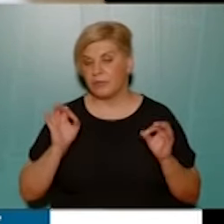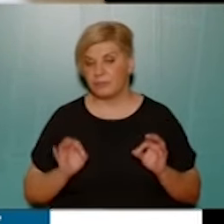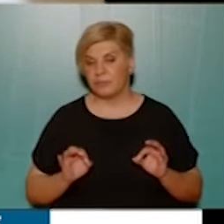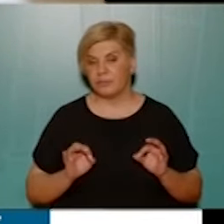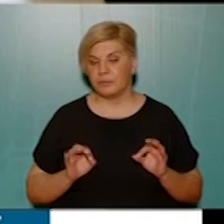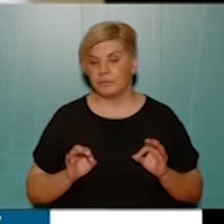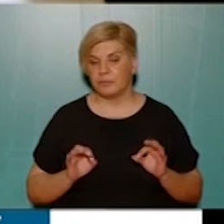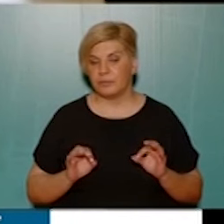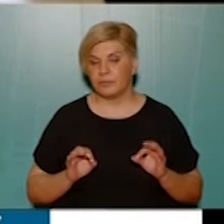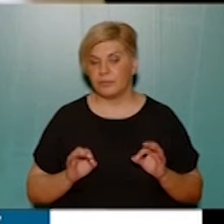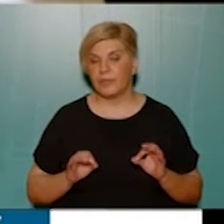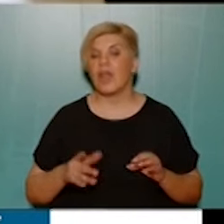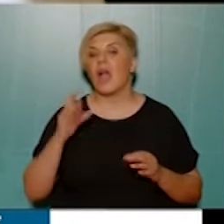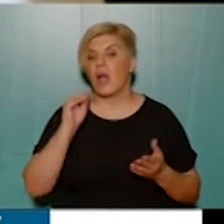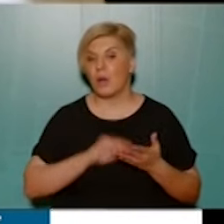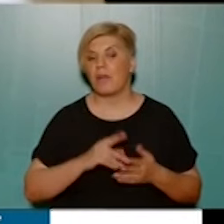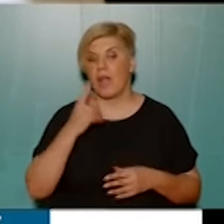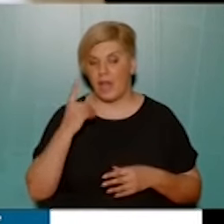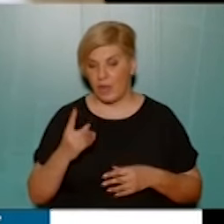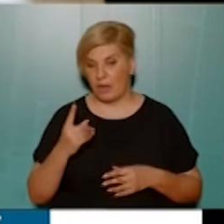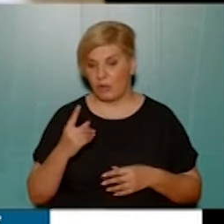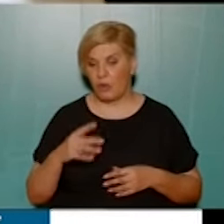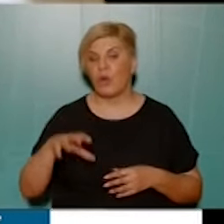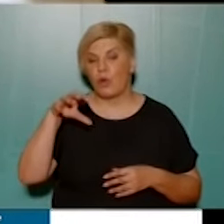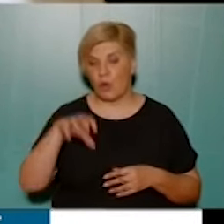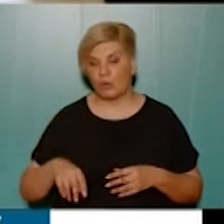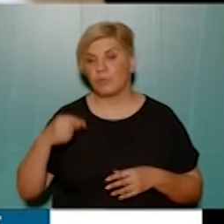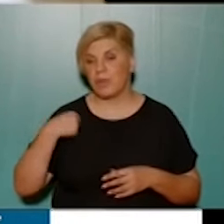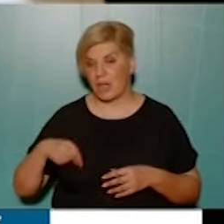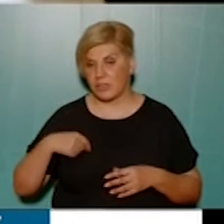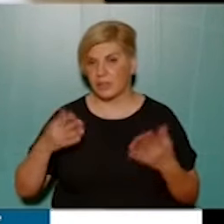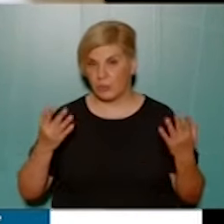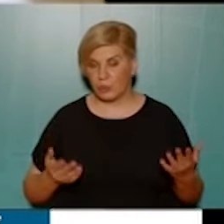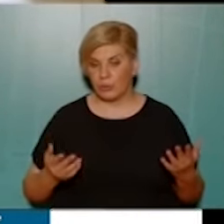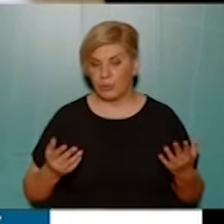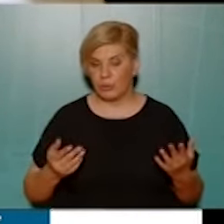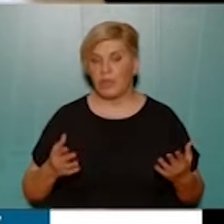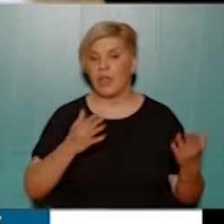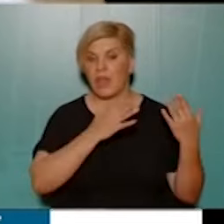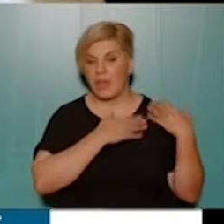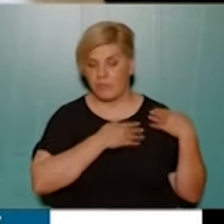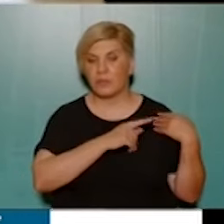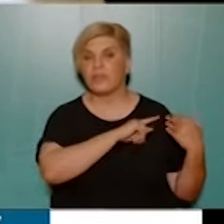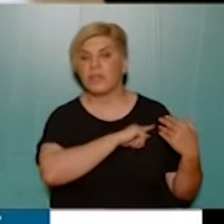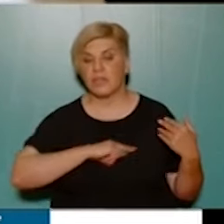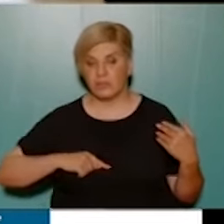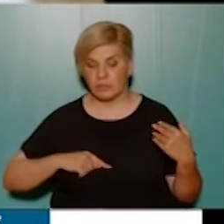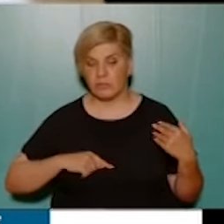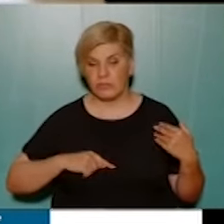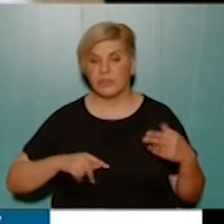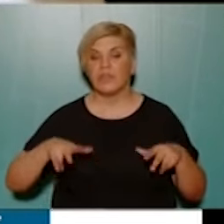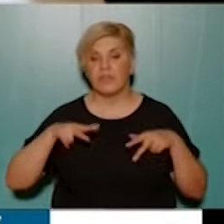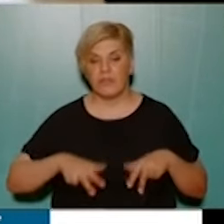Εντάξει, είναι ακόμα ένας χώρος, πρασίνο αυτή τη φορά, που με ευθύνες των προηγούμενων διοίκησεων και των